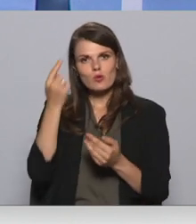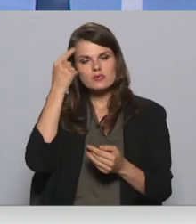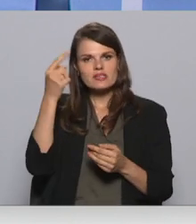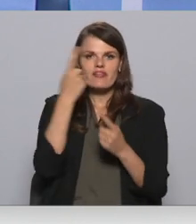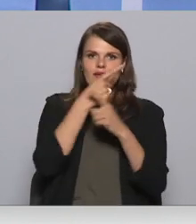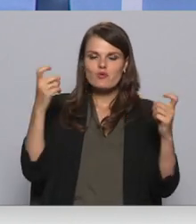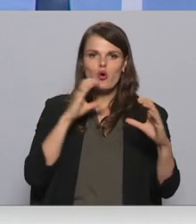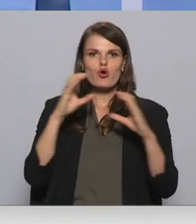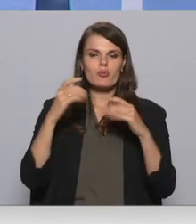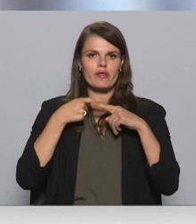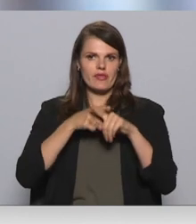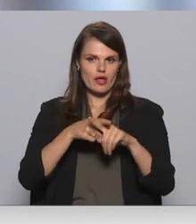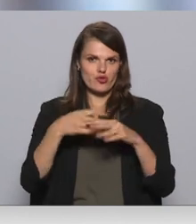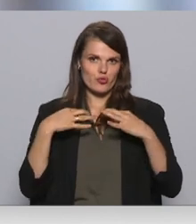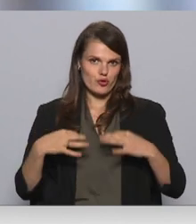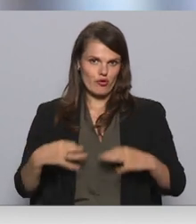profesijas.